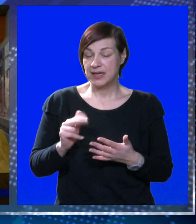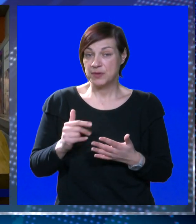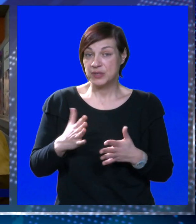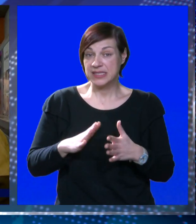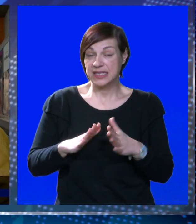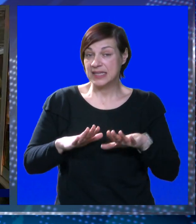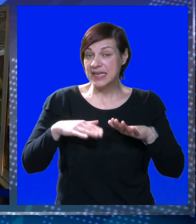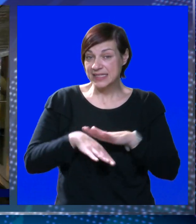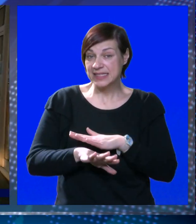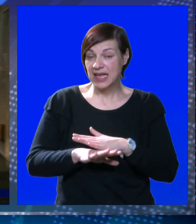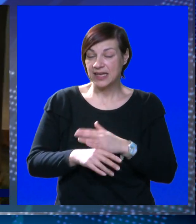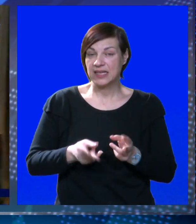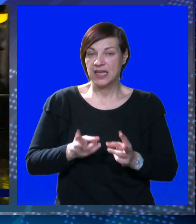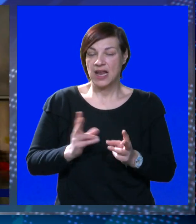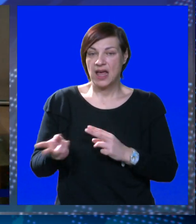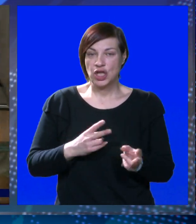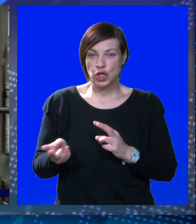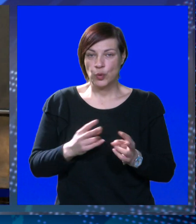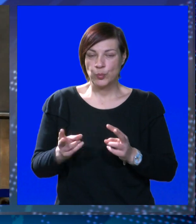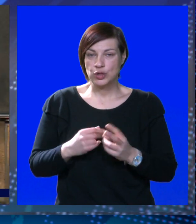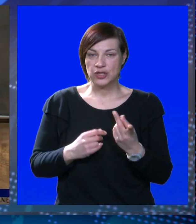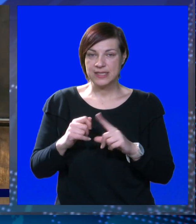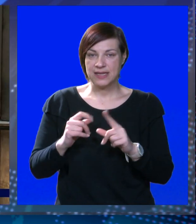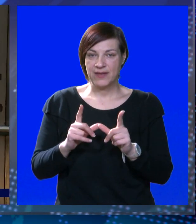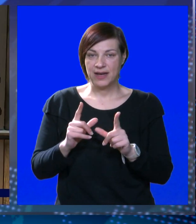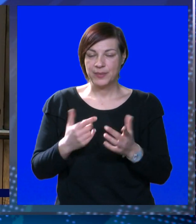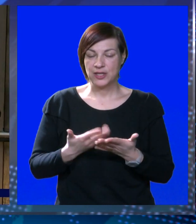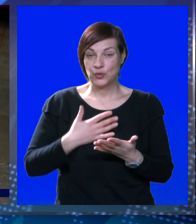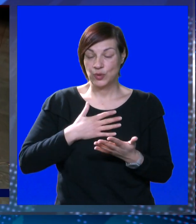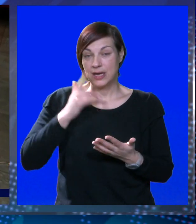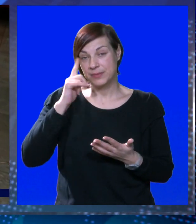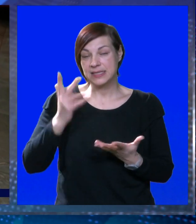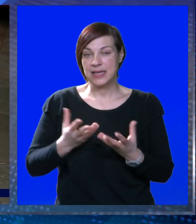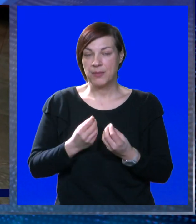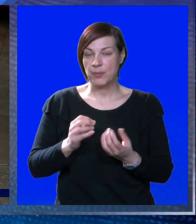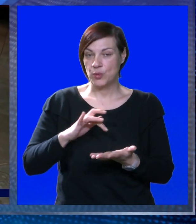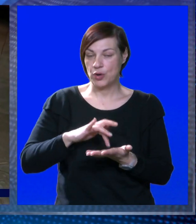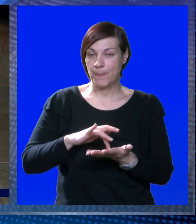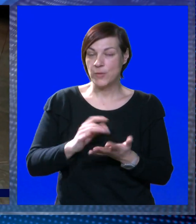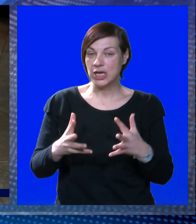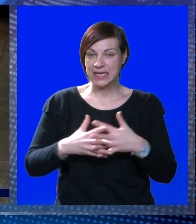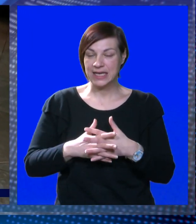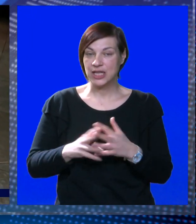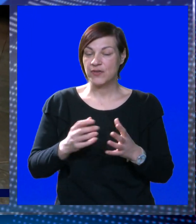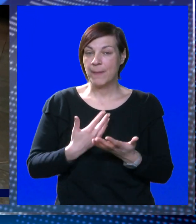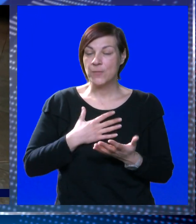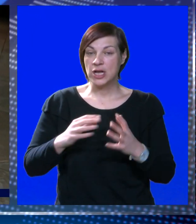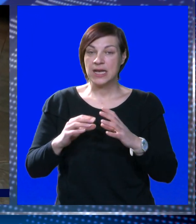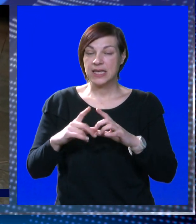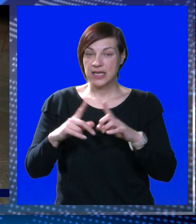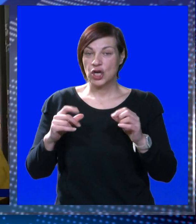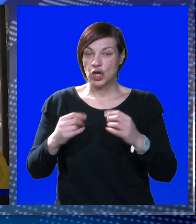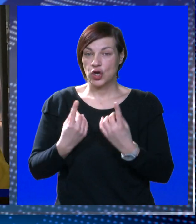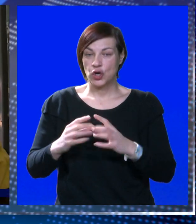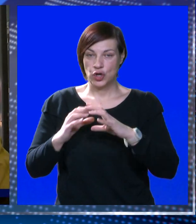Nemamo se ti sakriti. Hladno, puše na sve strane buraku da se nabelebiti. I ja mislim da ima puno bolji, manji gradovi, bolji kolodvora nego